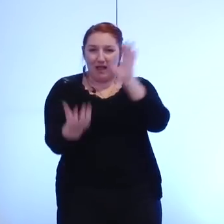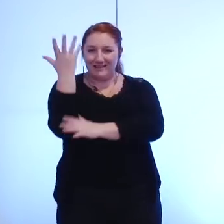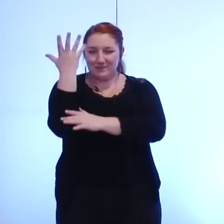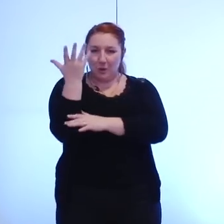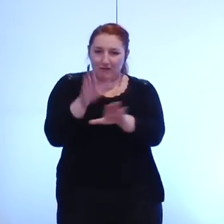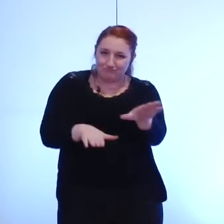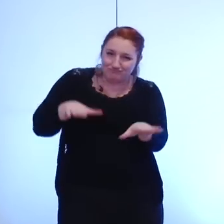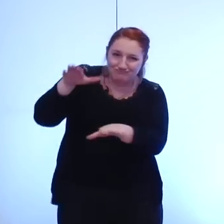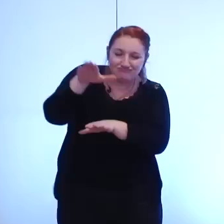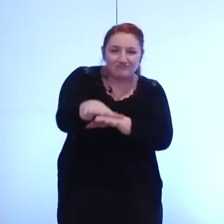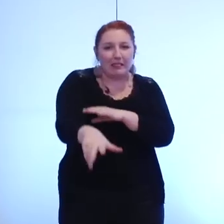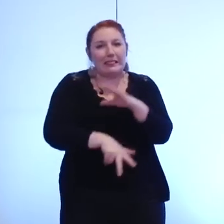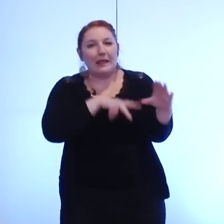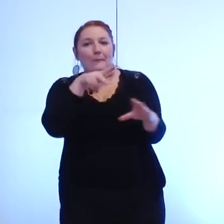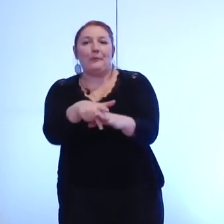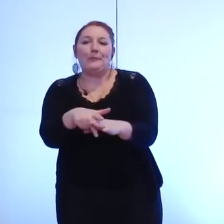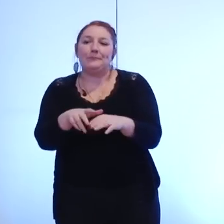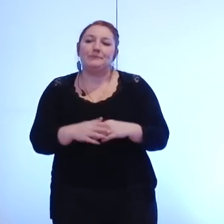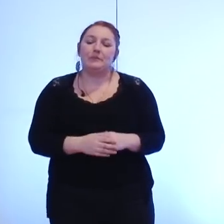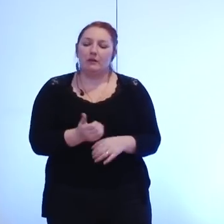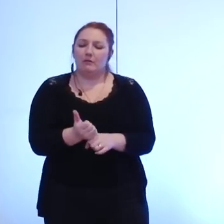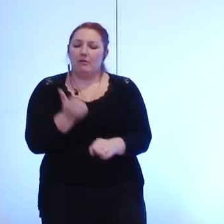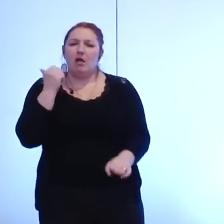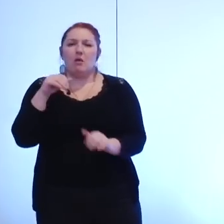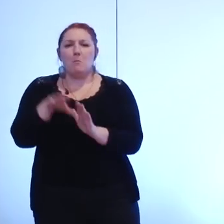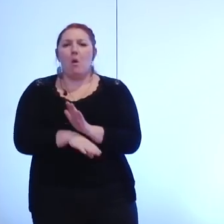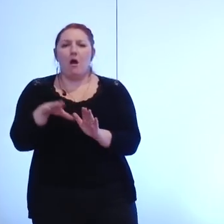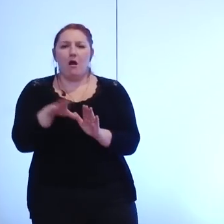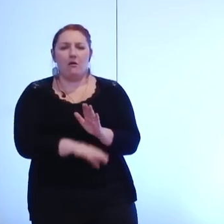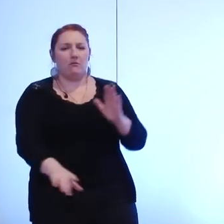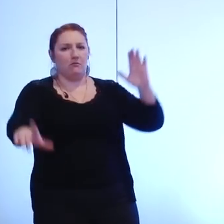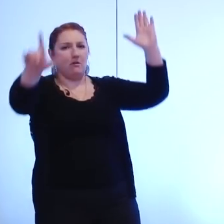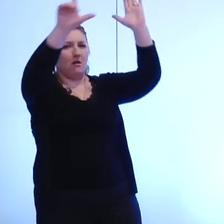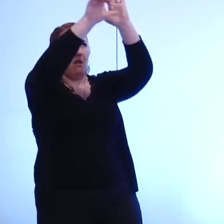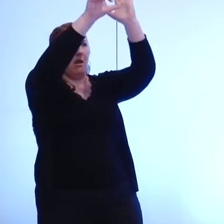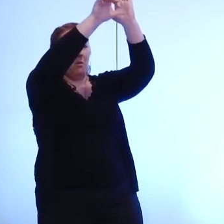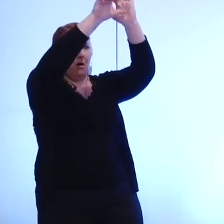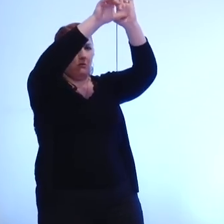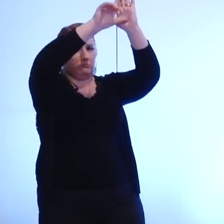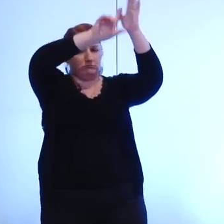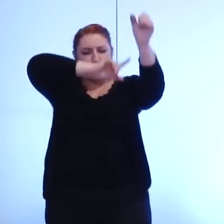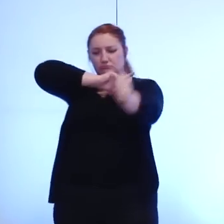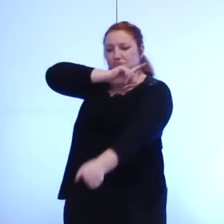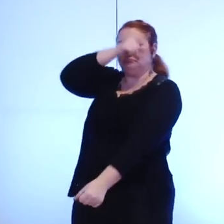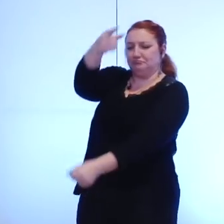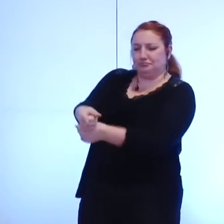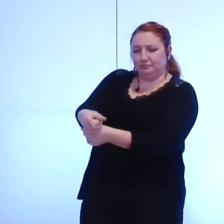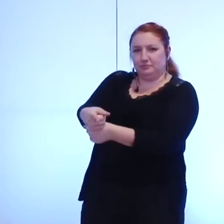il y a un peu moins d'un an le législateur a choisi d'en haut et pour ce qui nous concerne